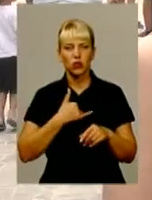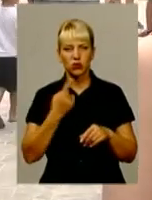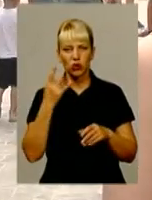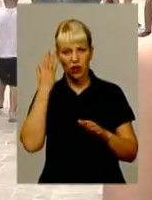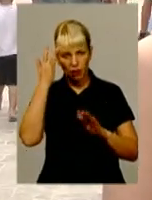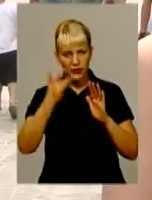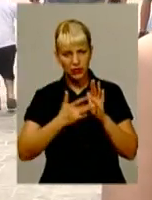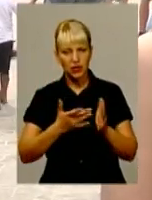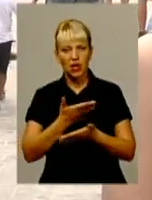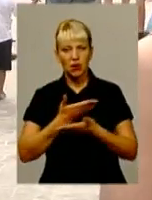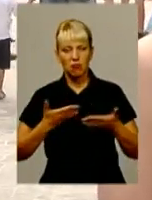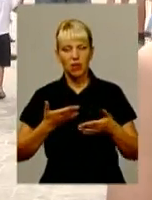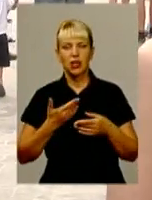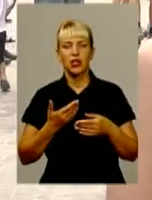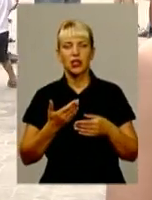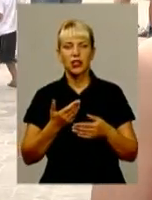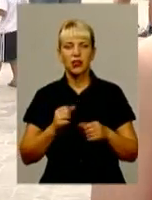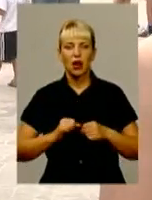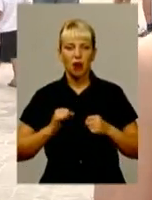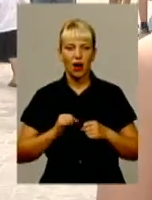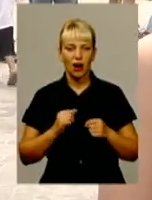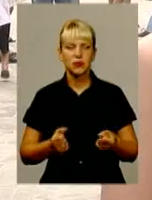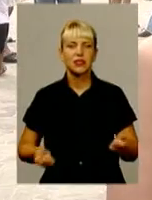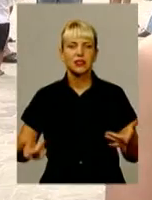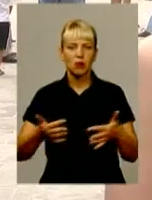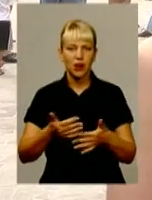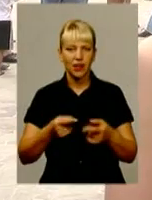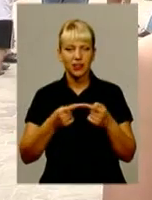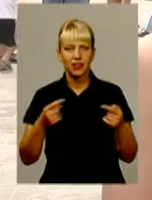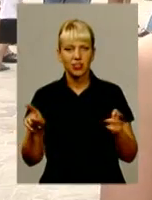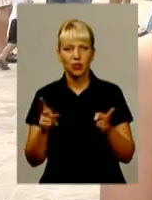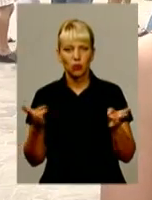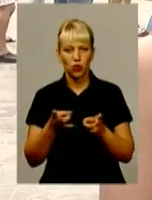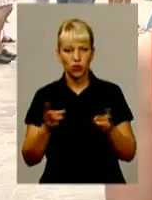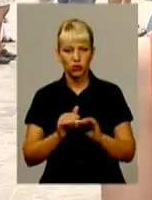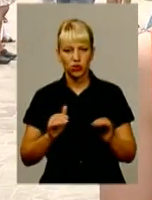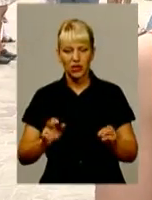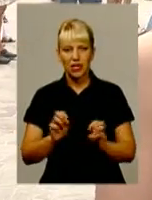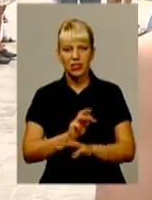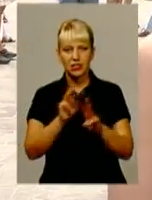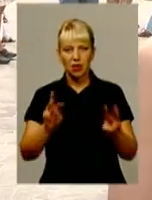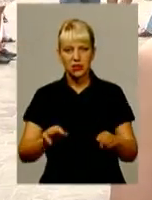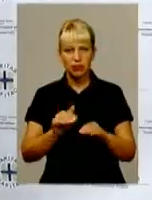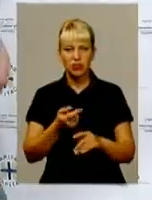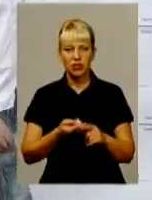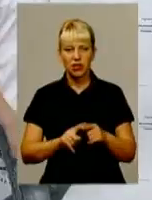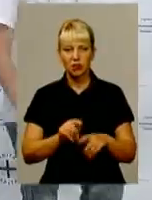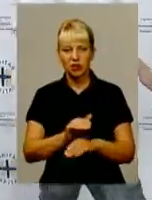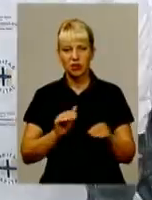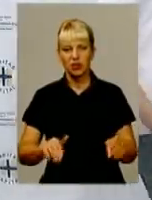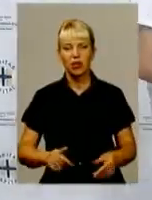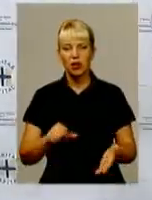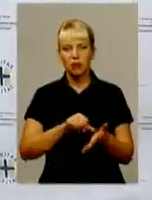місція. Ми намагаємося зібрати речі, які потребуючі, і забезпечити ними дітей. І